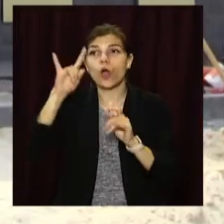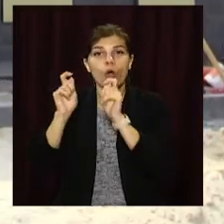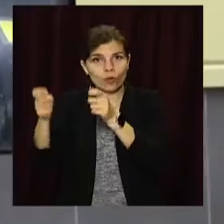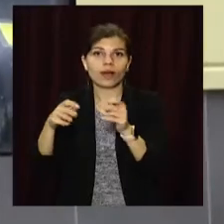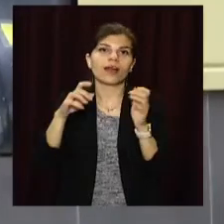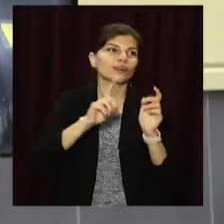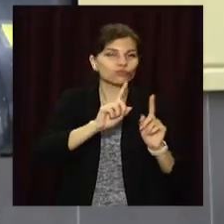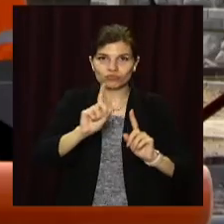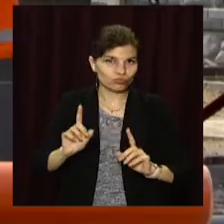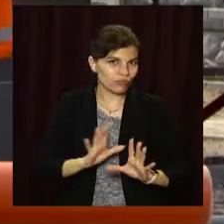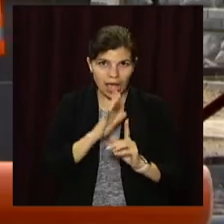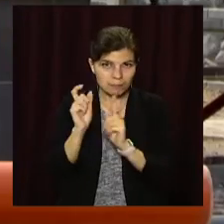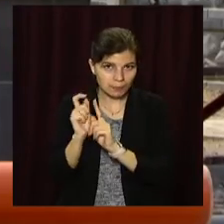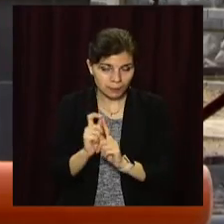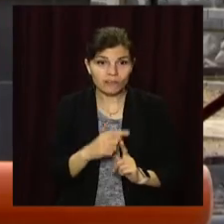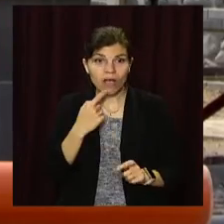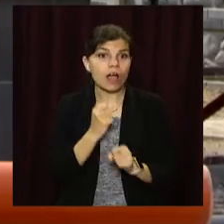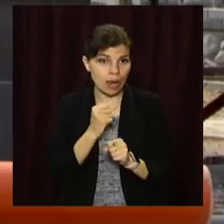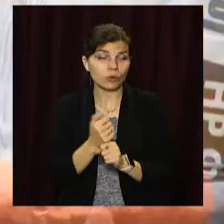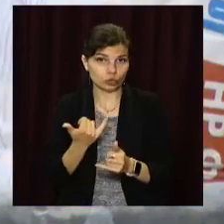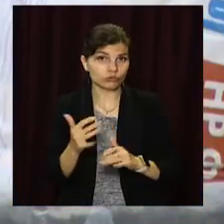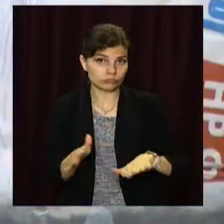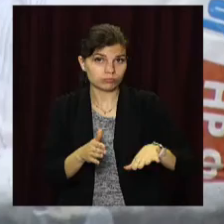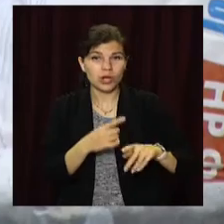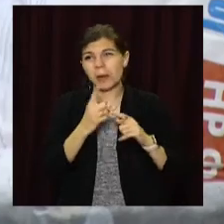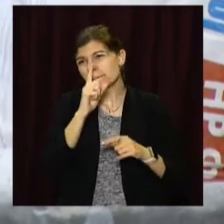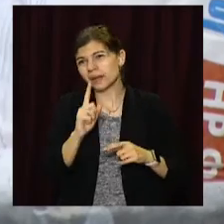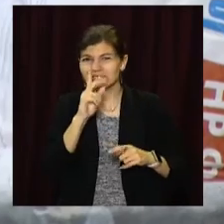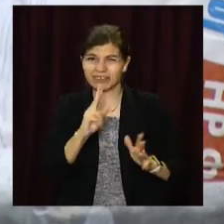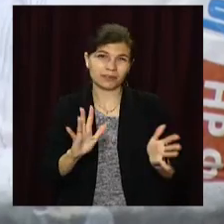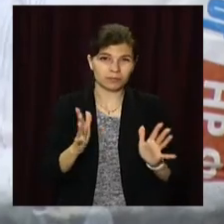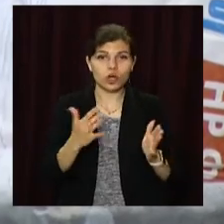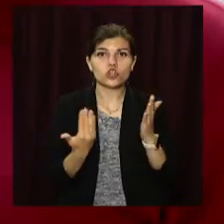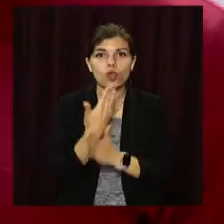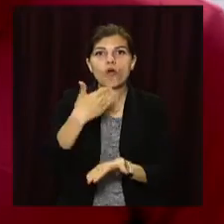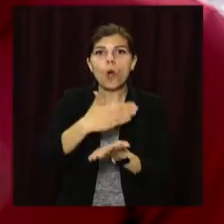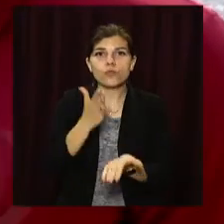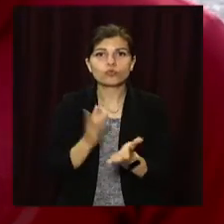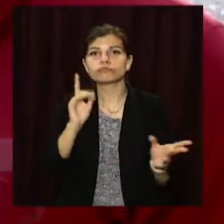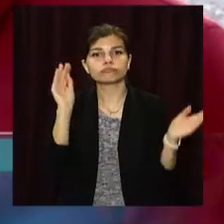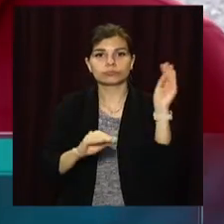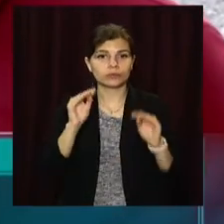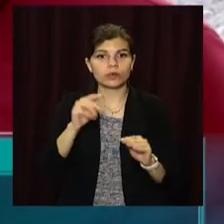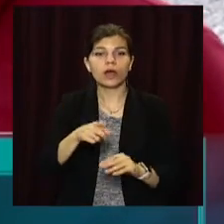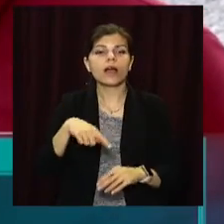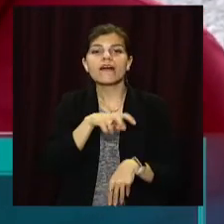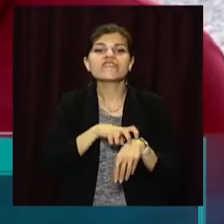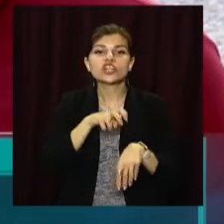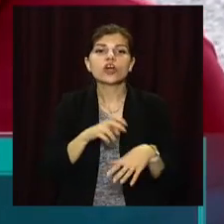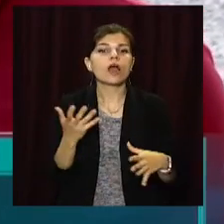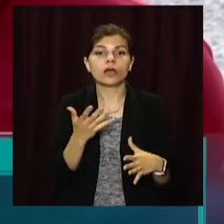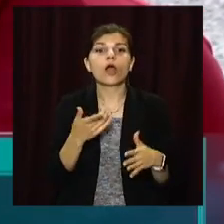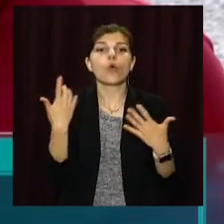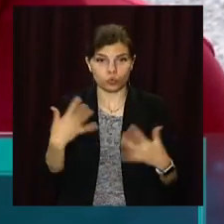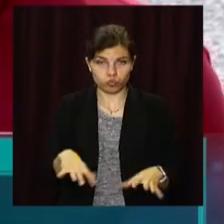покрівлю. Зараз роботи повністю ведуться. Через місяць-два ми вже закупимо нове оборудовання. Штат врачей, який буде тут працювати,